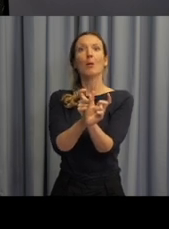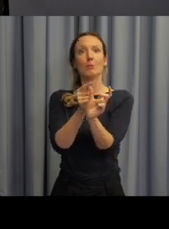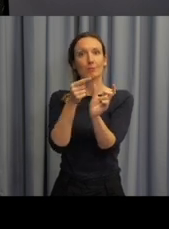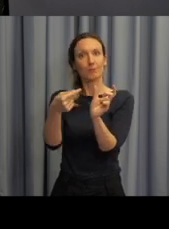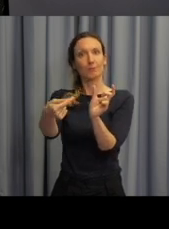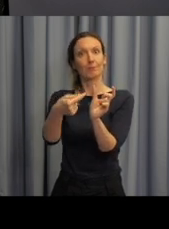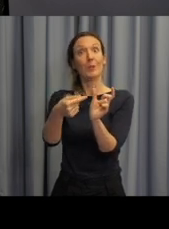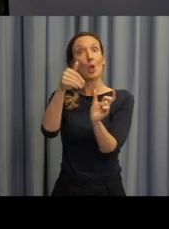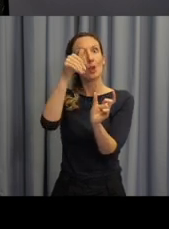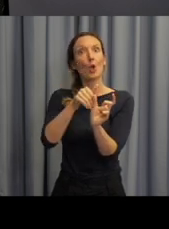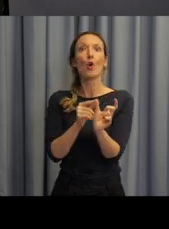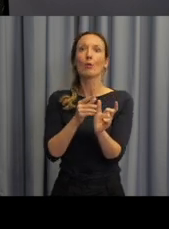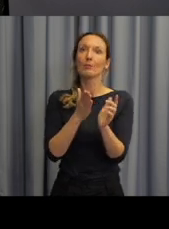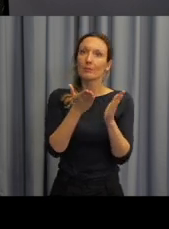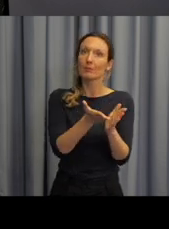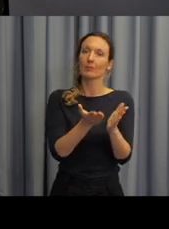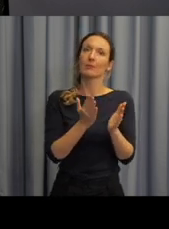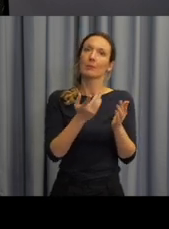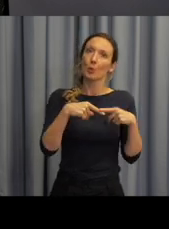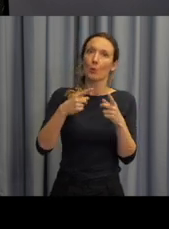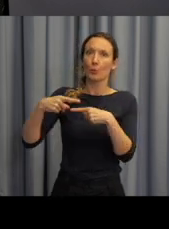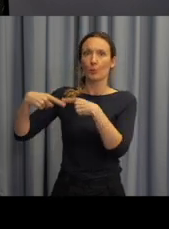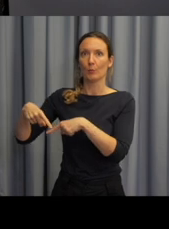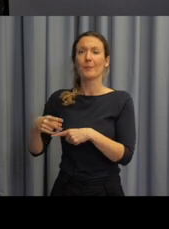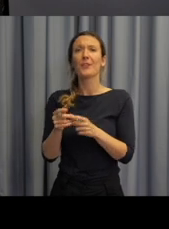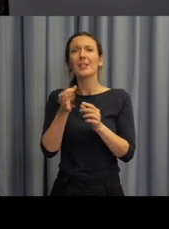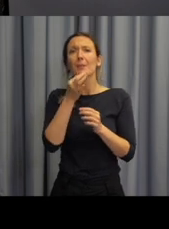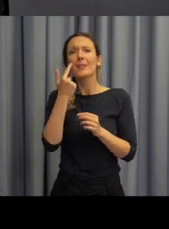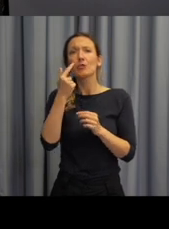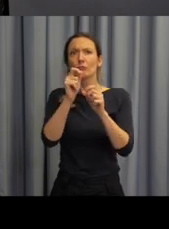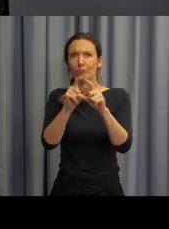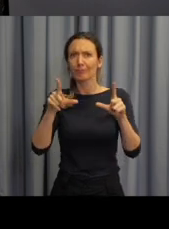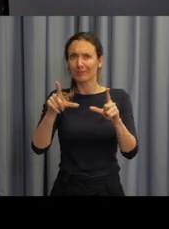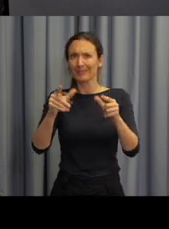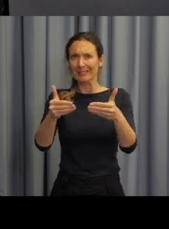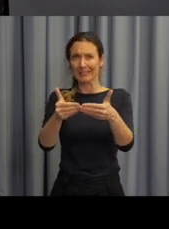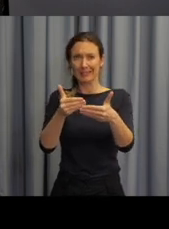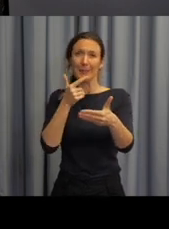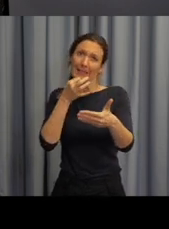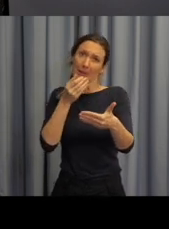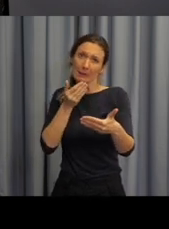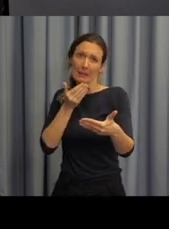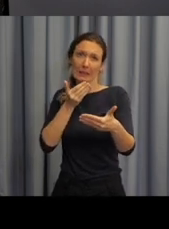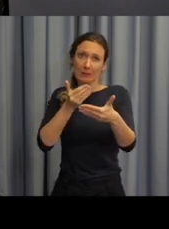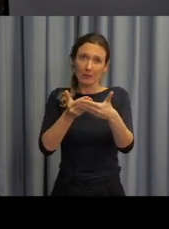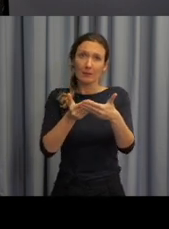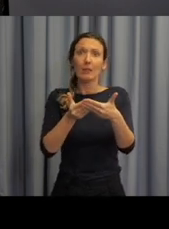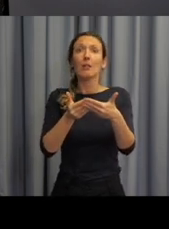protože když bychom se společně podrobněji podívali na tu prezentaci, tak vidíme, že určité